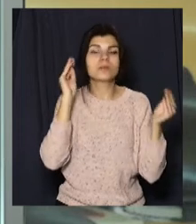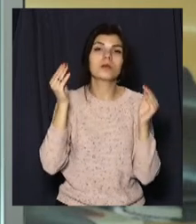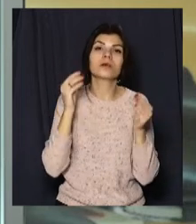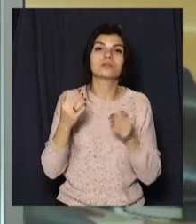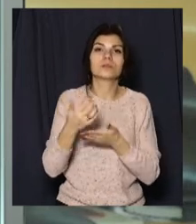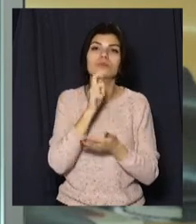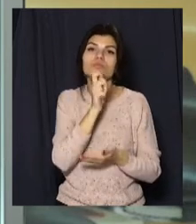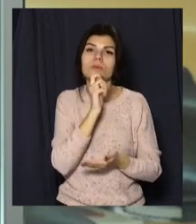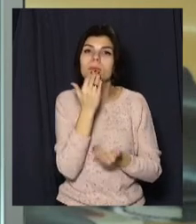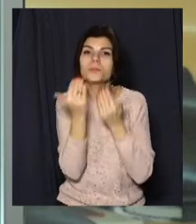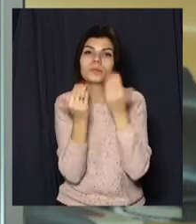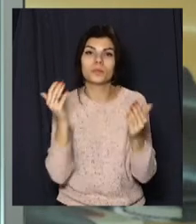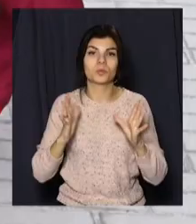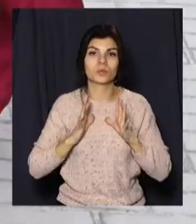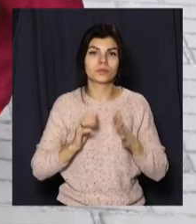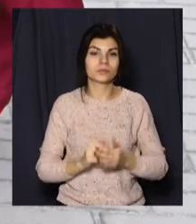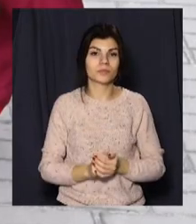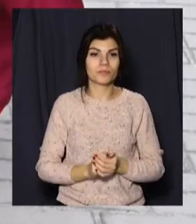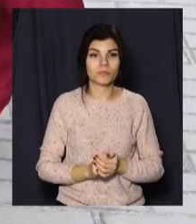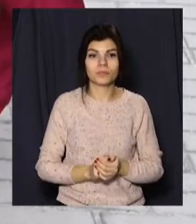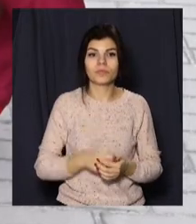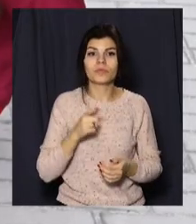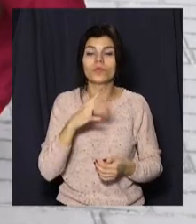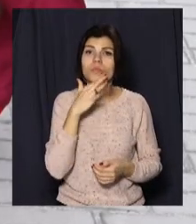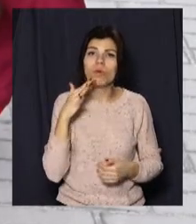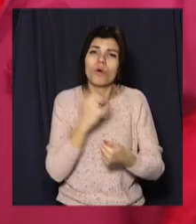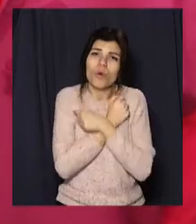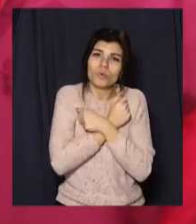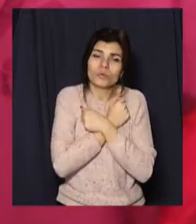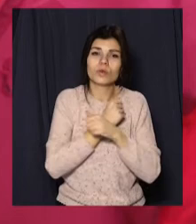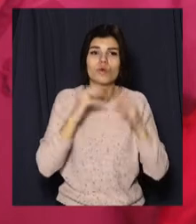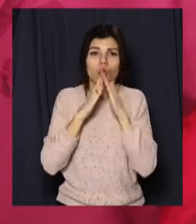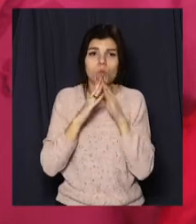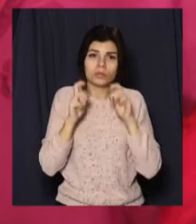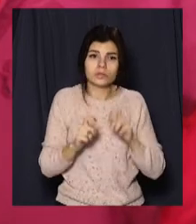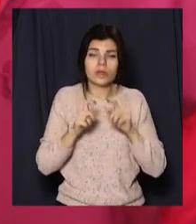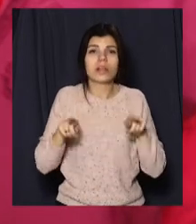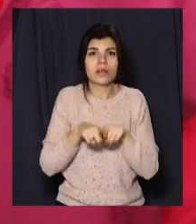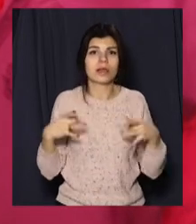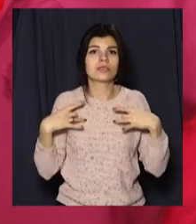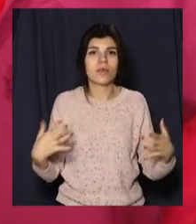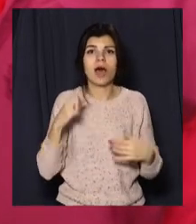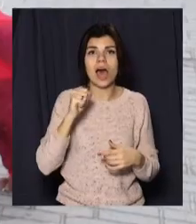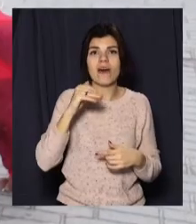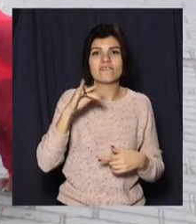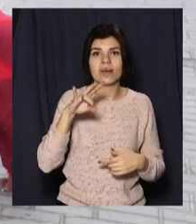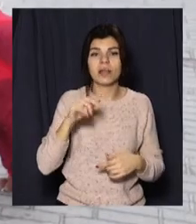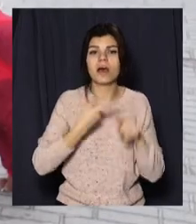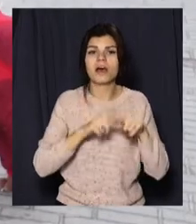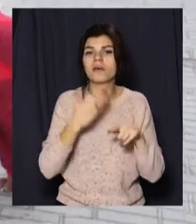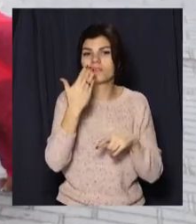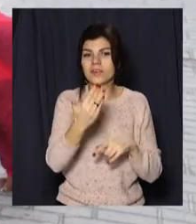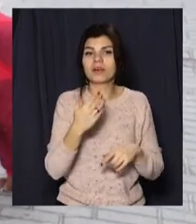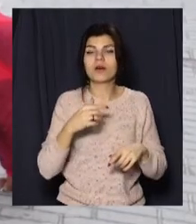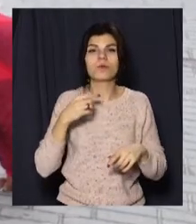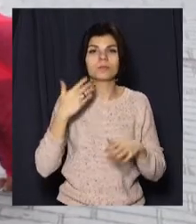Вільхова. Багато обіймів, заспокійливих та посиденьків вдома. Так святкує Афіна. Це африканська левова